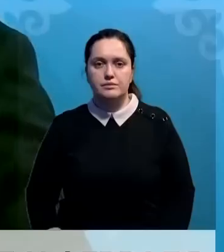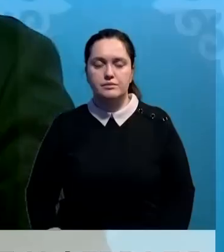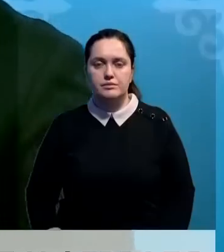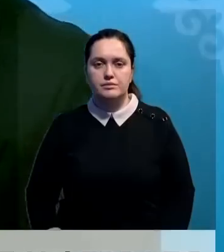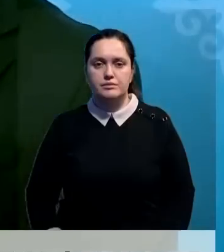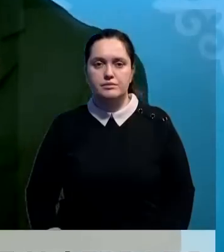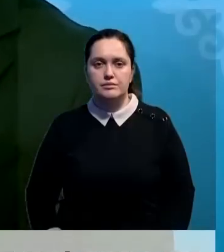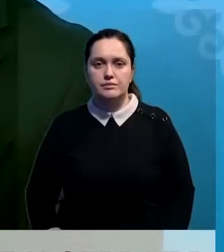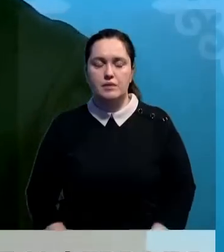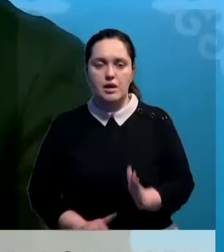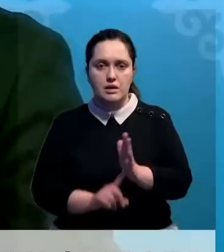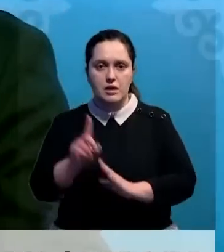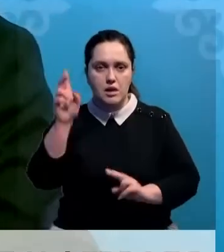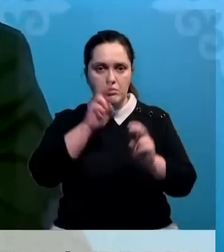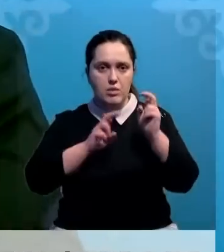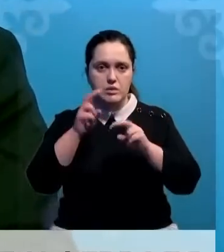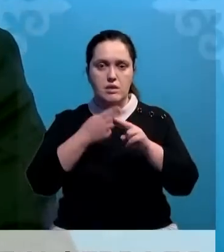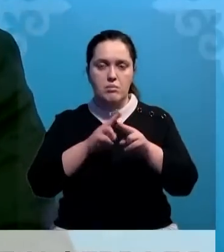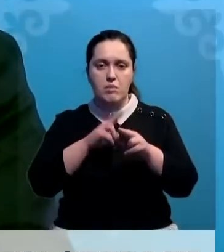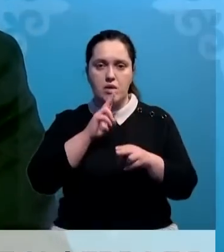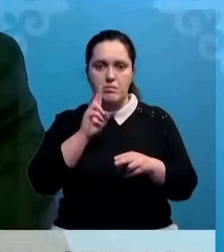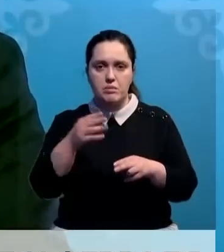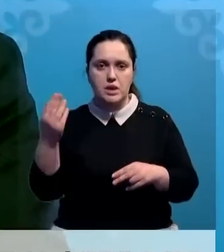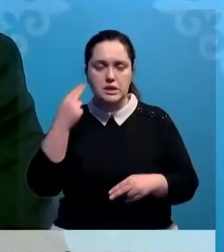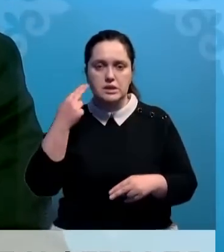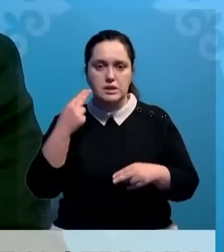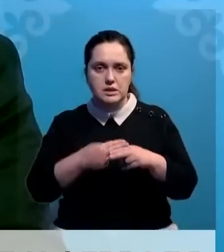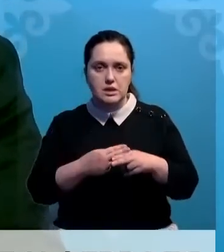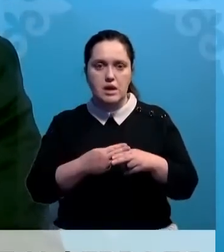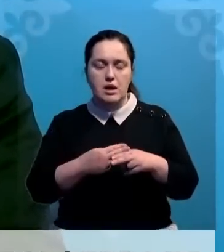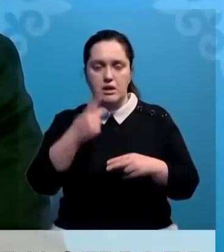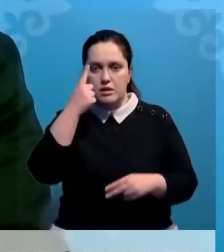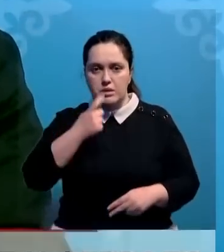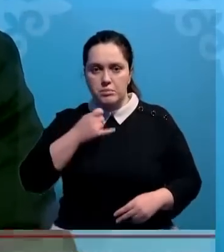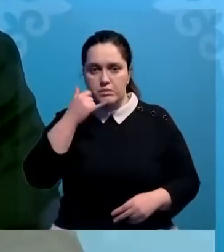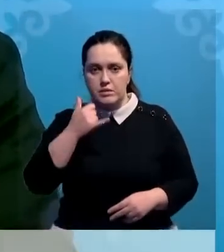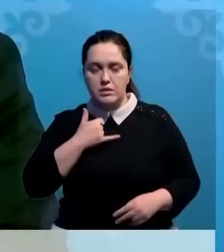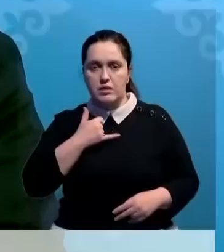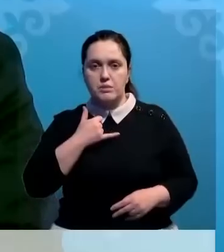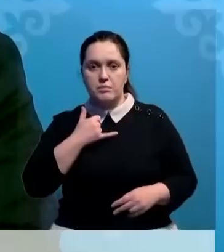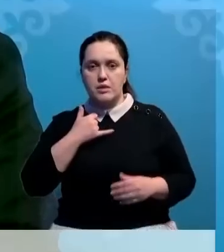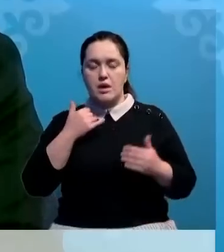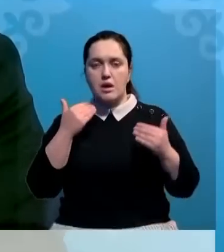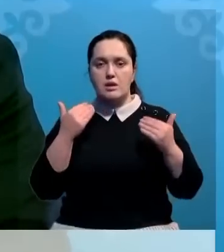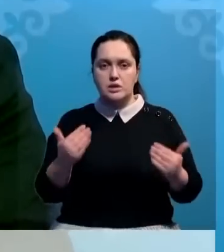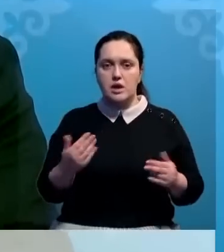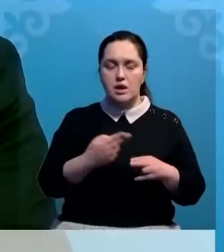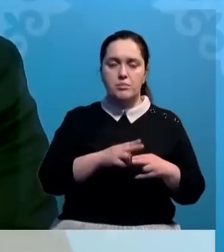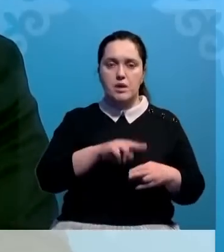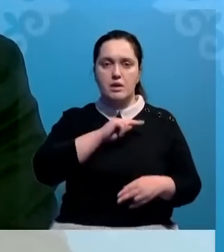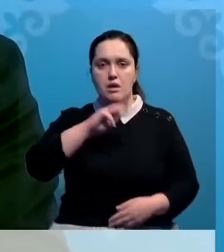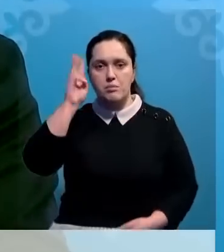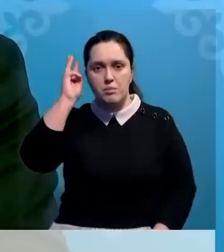Мы начали ее поиски сразу же после обращения ее сестры к нам на горячую линию. В настоящее время сотрудник посольства